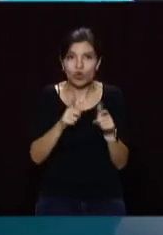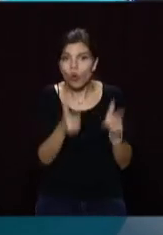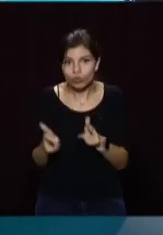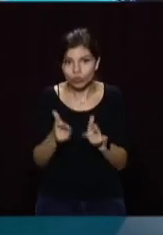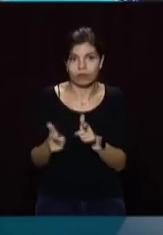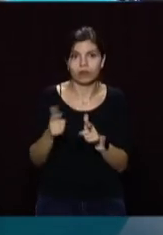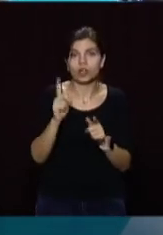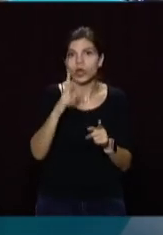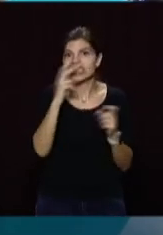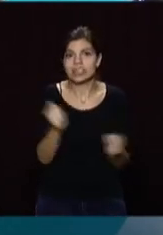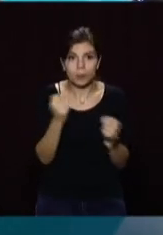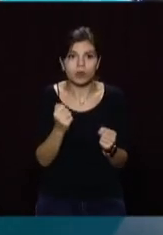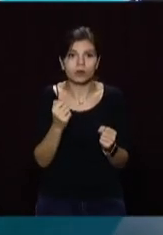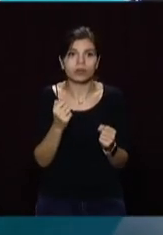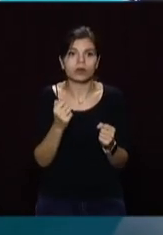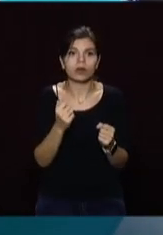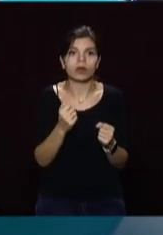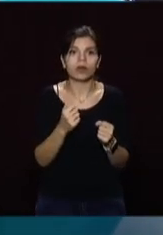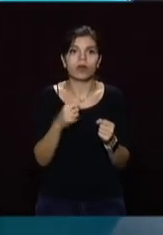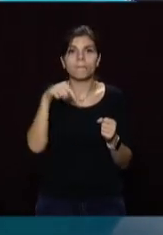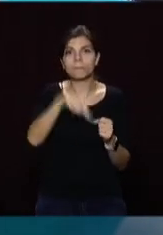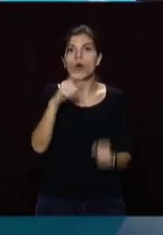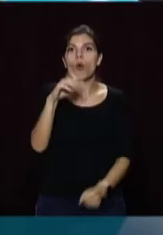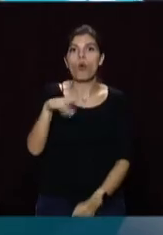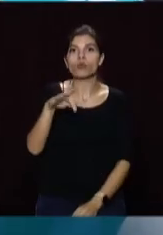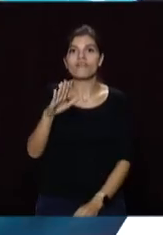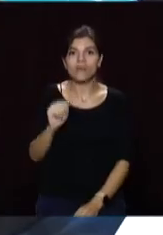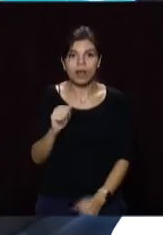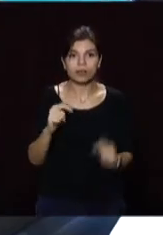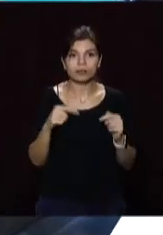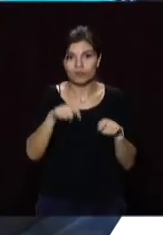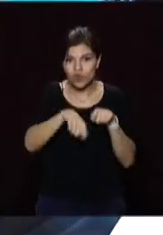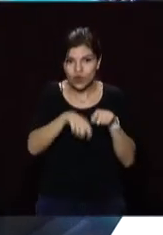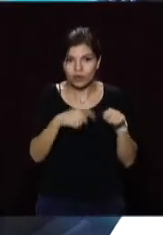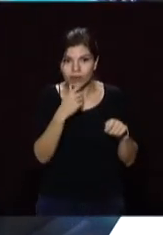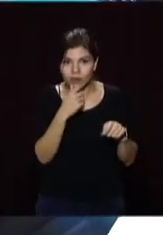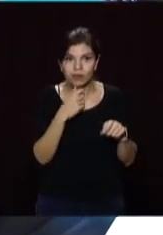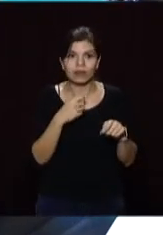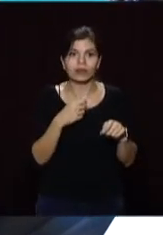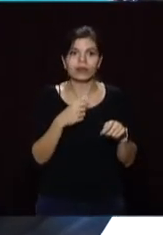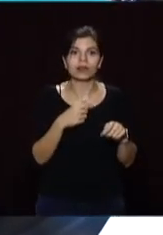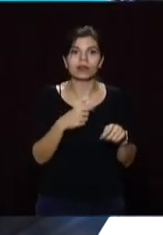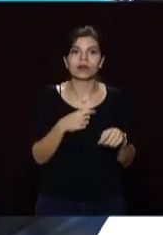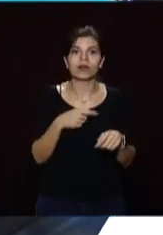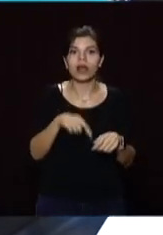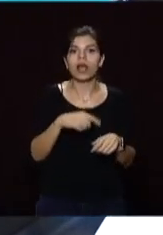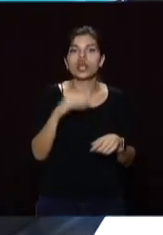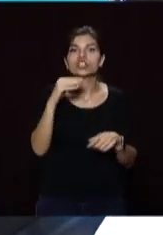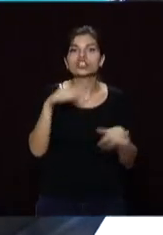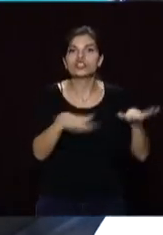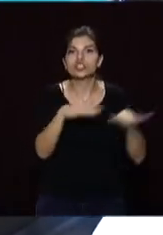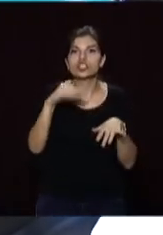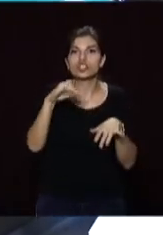потрібно, підготують його також до зиму, що стосується ходової і так далі. Також я зміняю літню жидкость